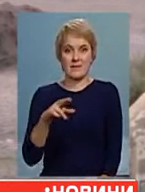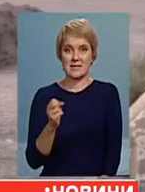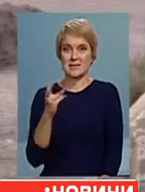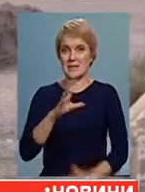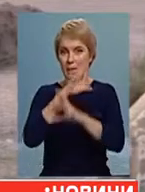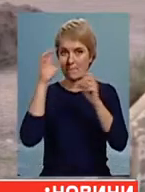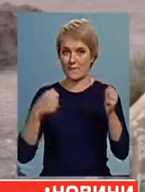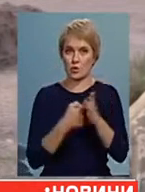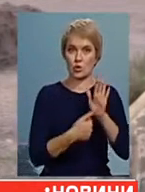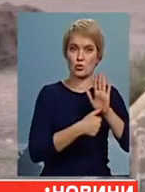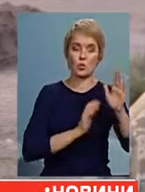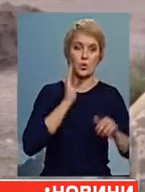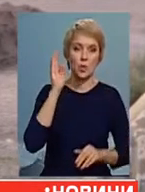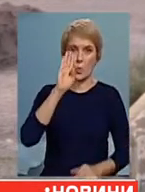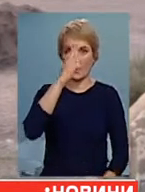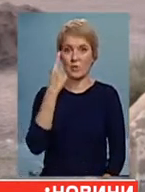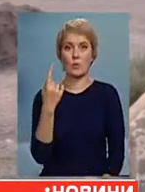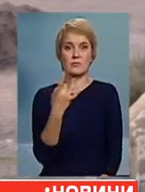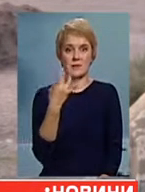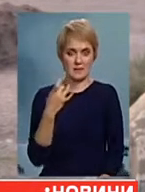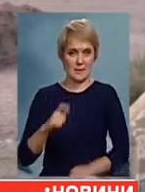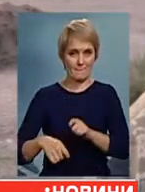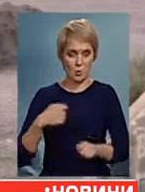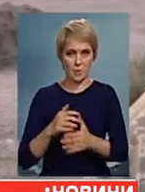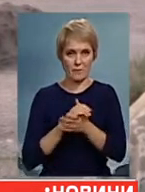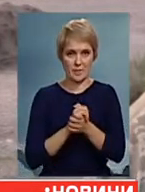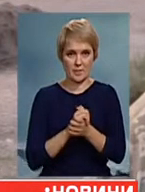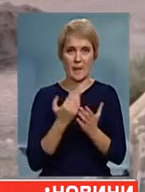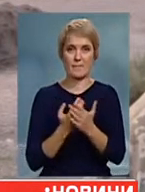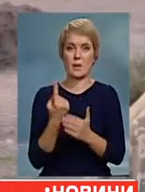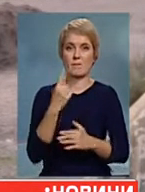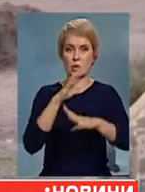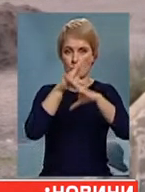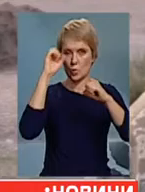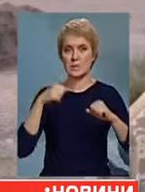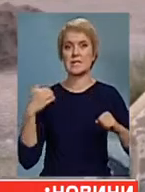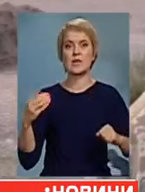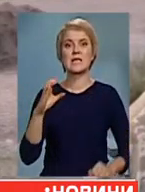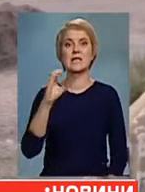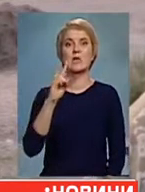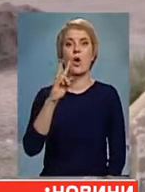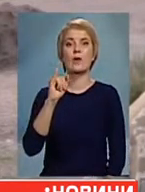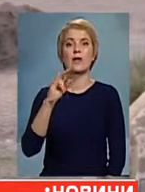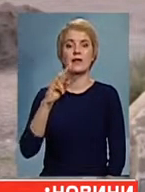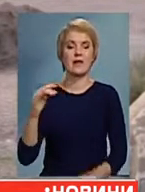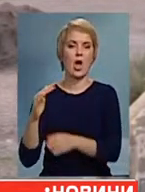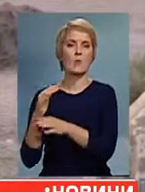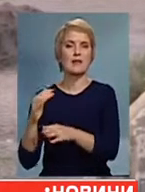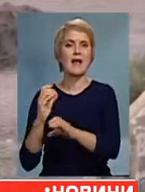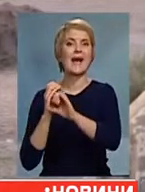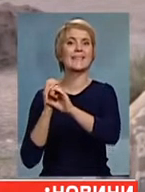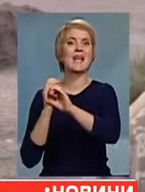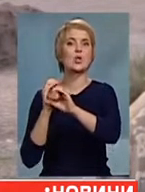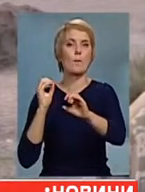опівночі і до 6 ранку, противник один раз порушив перемир'я. Близько першої ночі зі сторони сокільників бандити обстріляли з